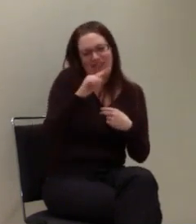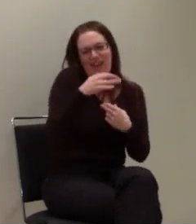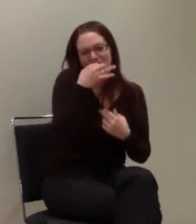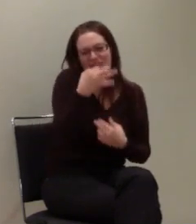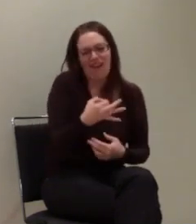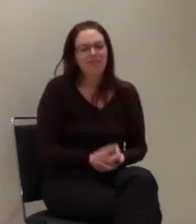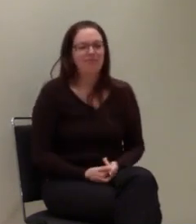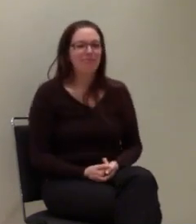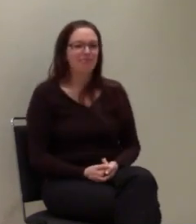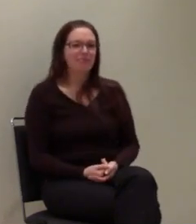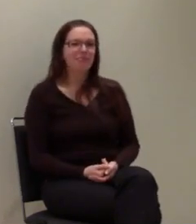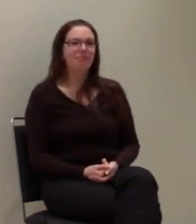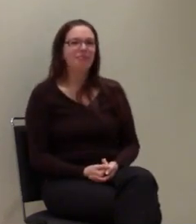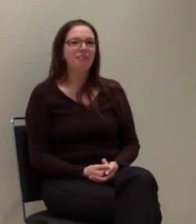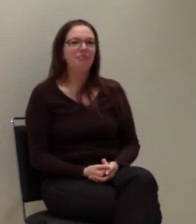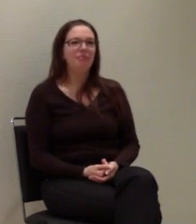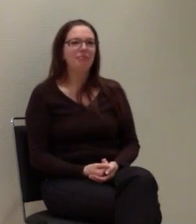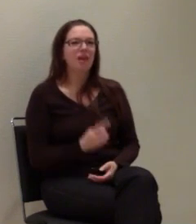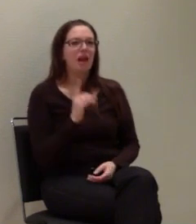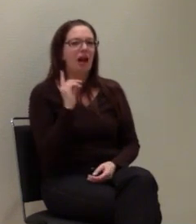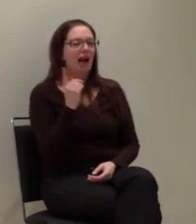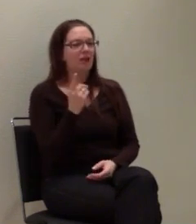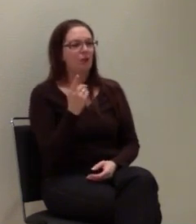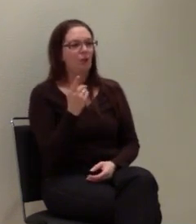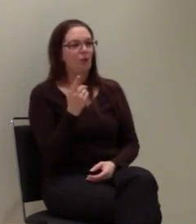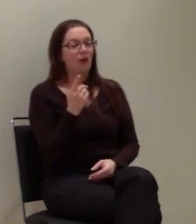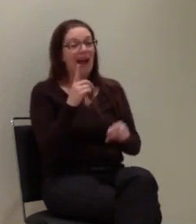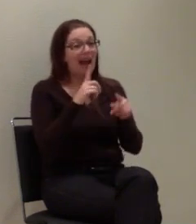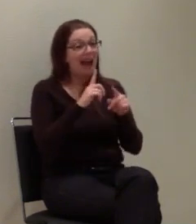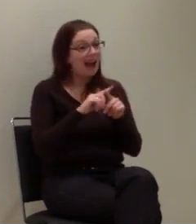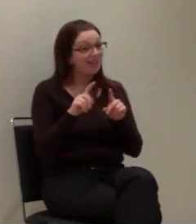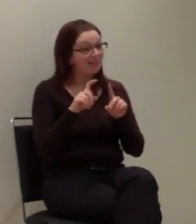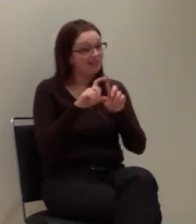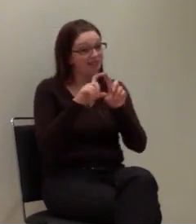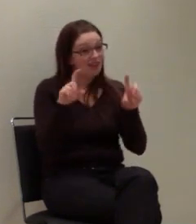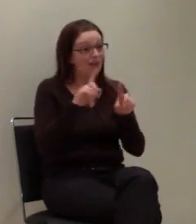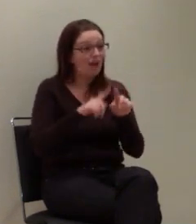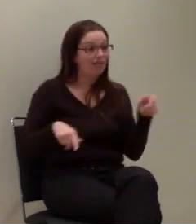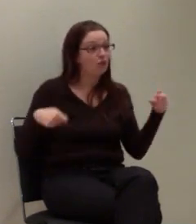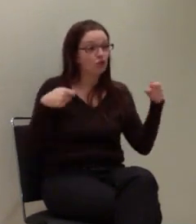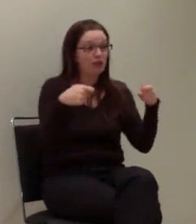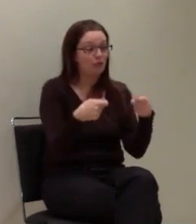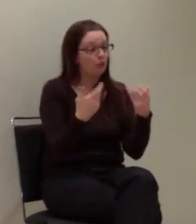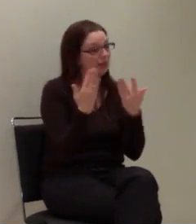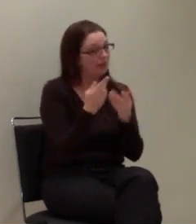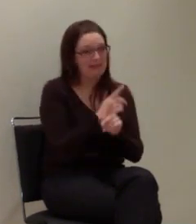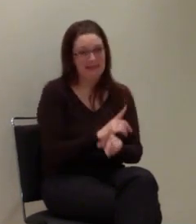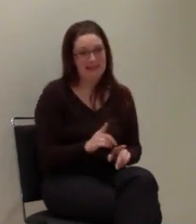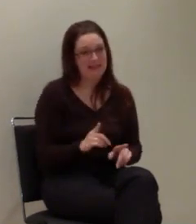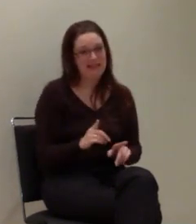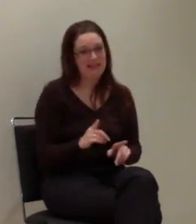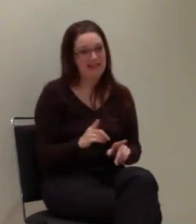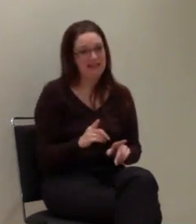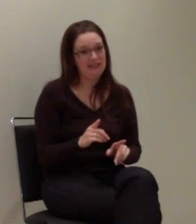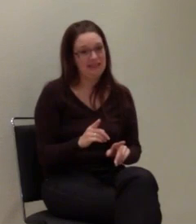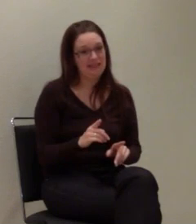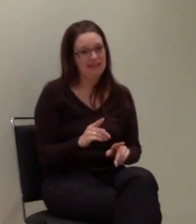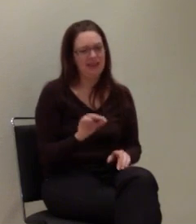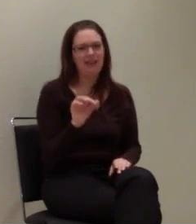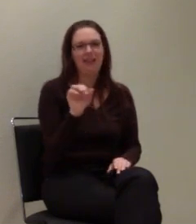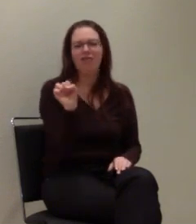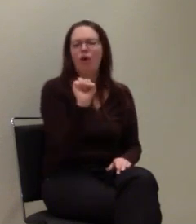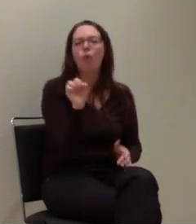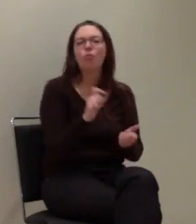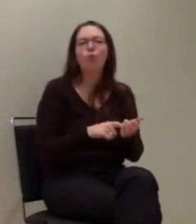Also es ist so, dass es Stand heute keinen anderen Anbieter gibt. Das liegt auch mit daran, wir sehen da nicht wirklich einen Markt